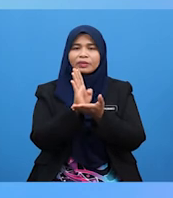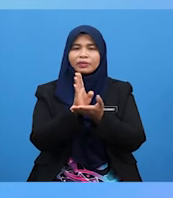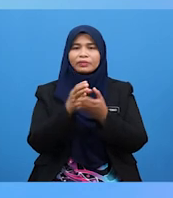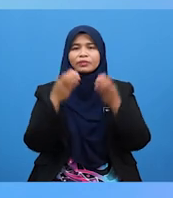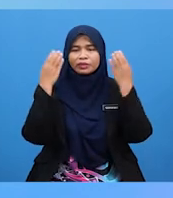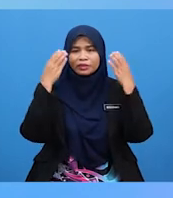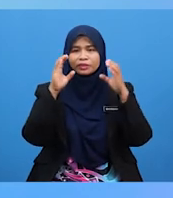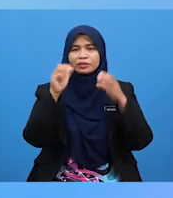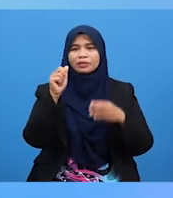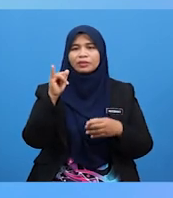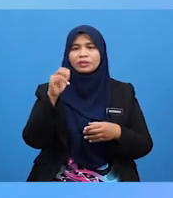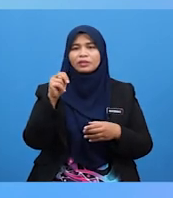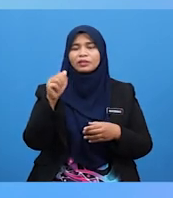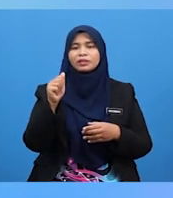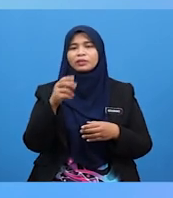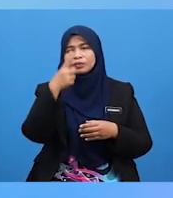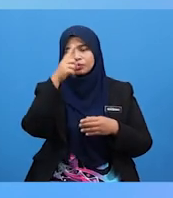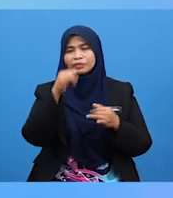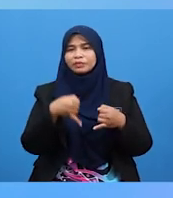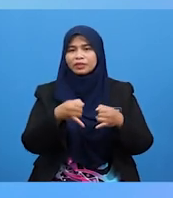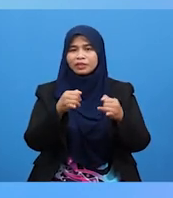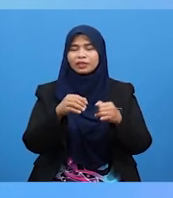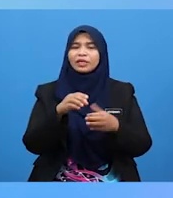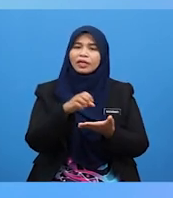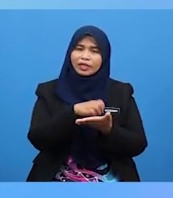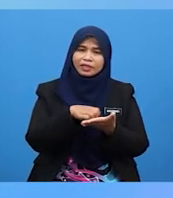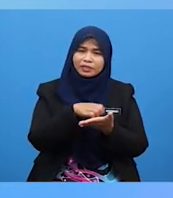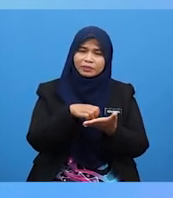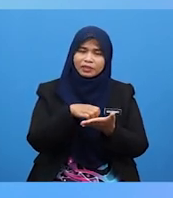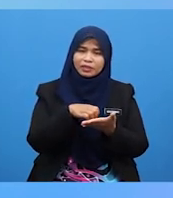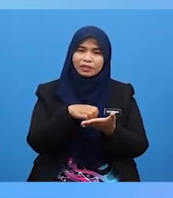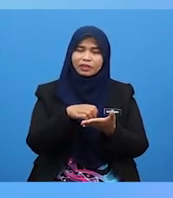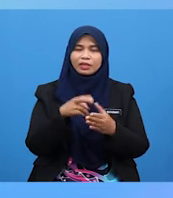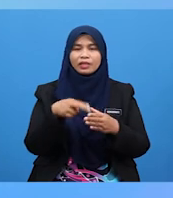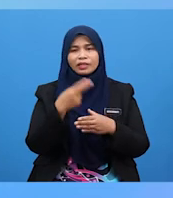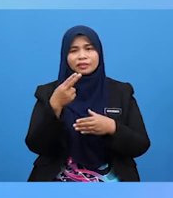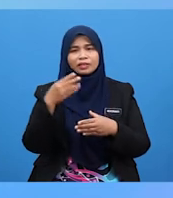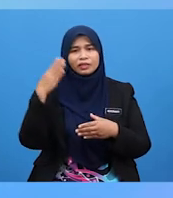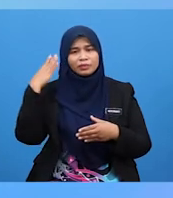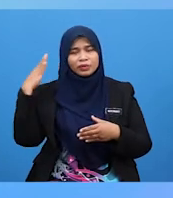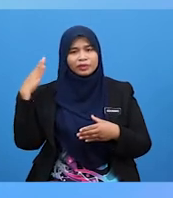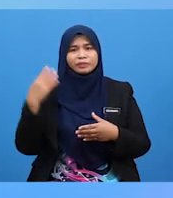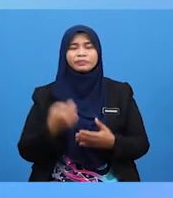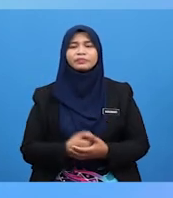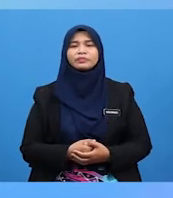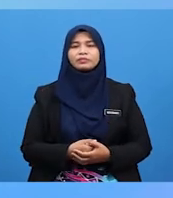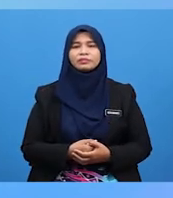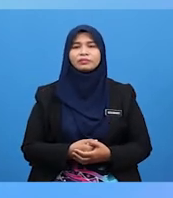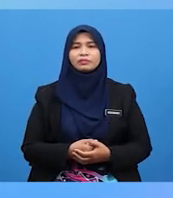Cikgu Aini Untuk Menjalankan Eksperimen Penghasilan Bunyi